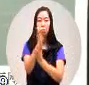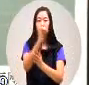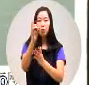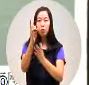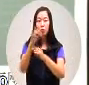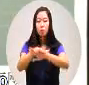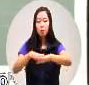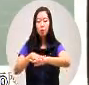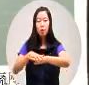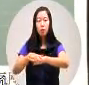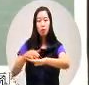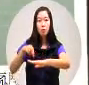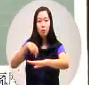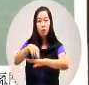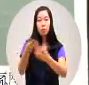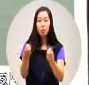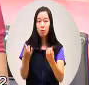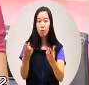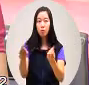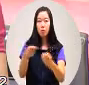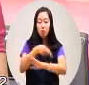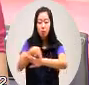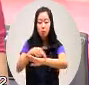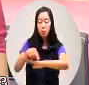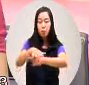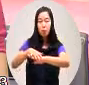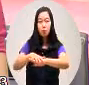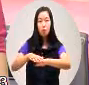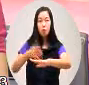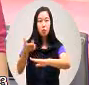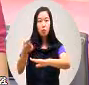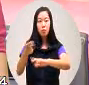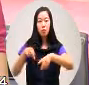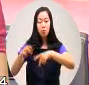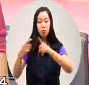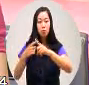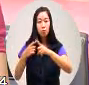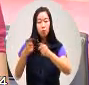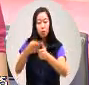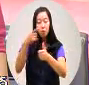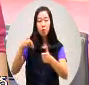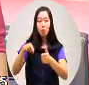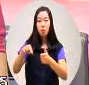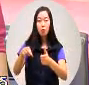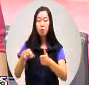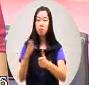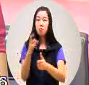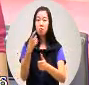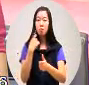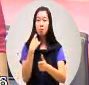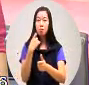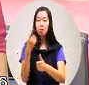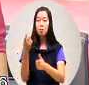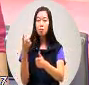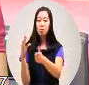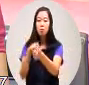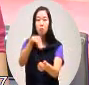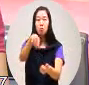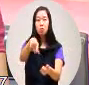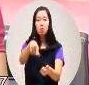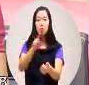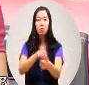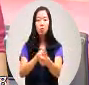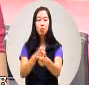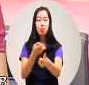斑马线因为你没有斑马线的时候行人不能优先嘛你万一的红绿灯到的时候是不是这个行人